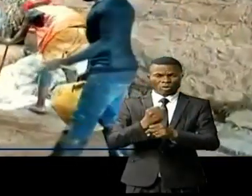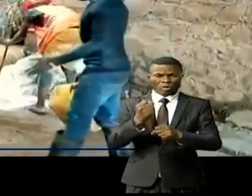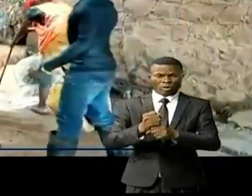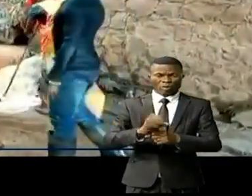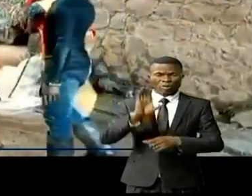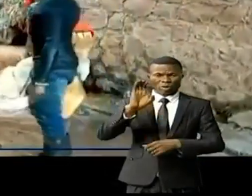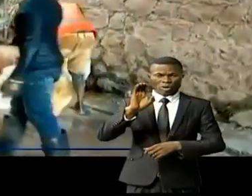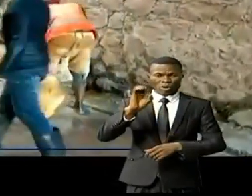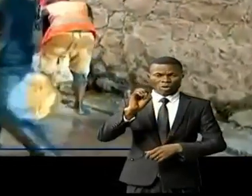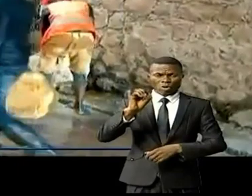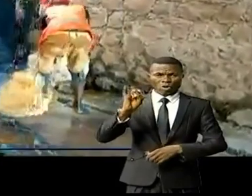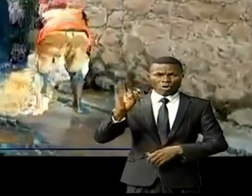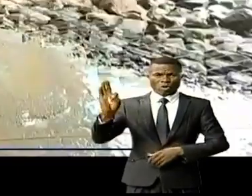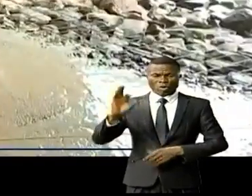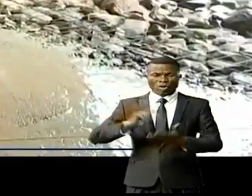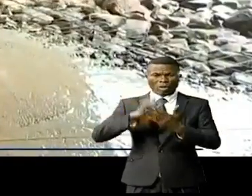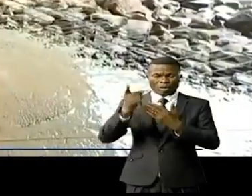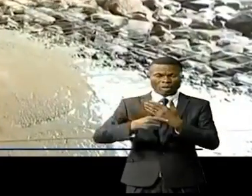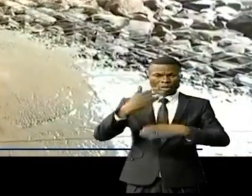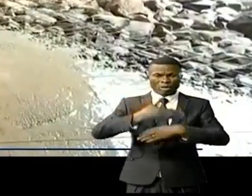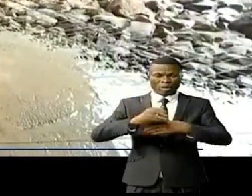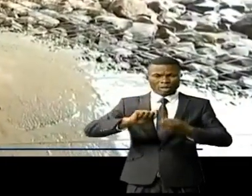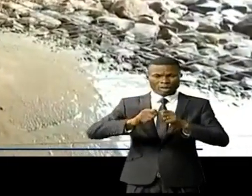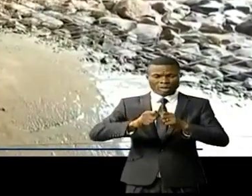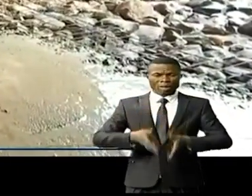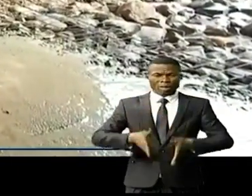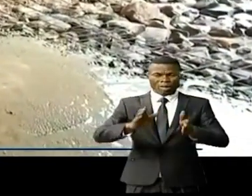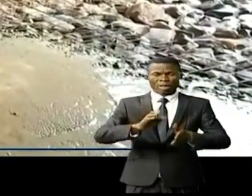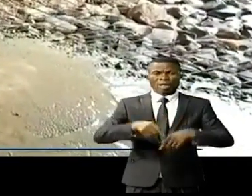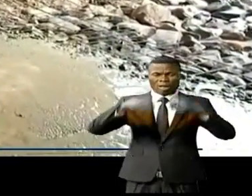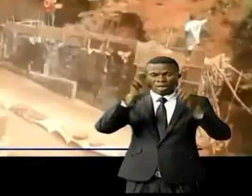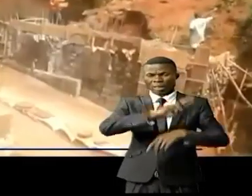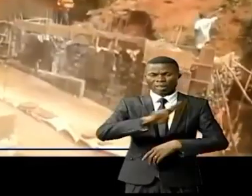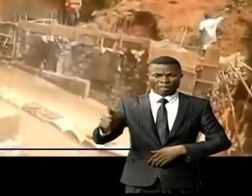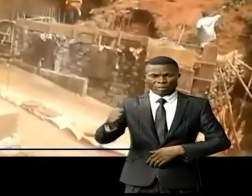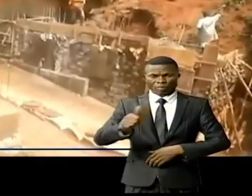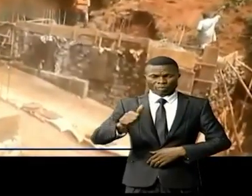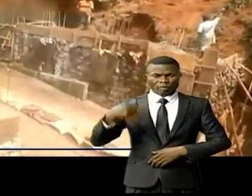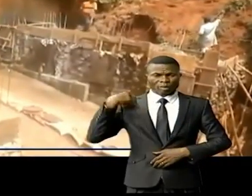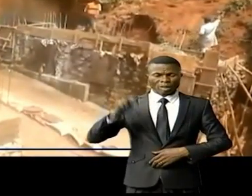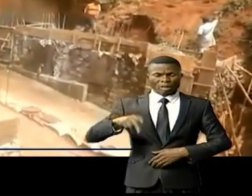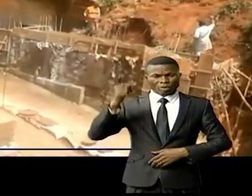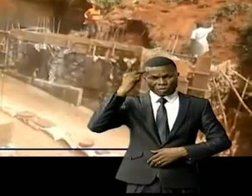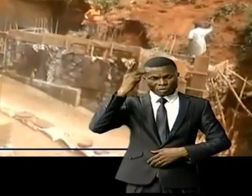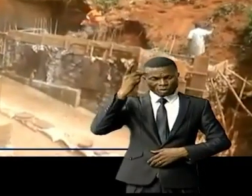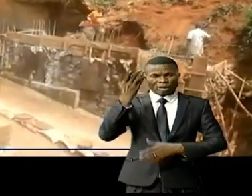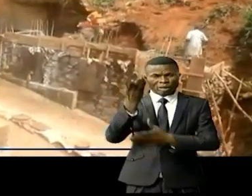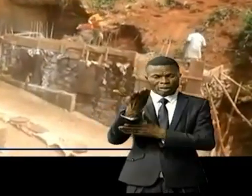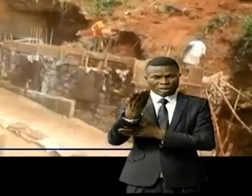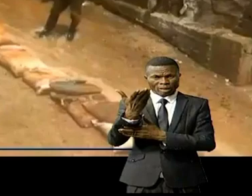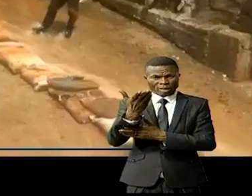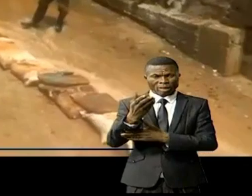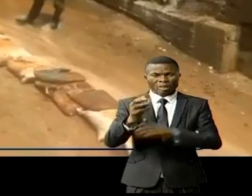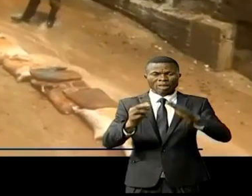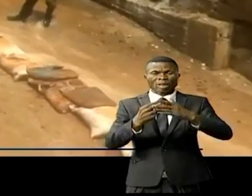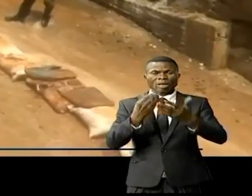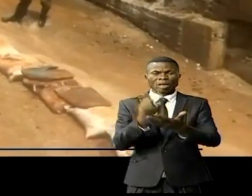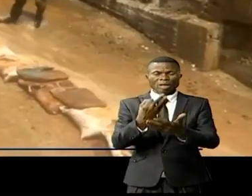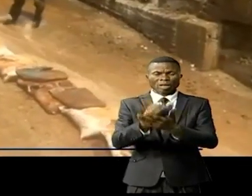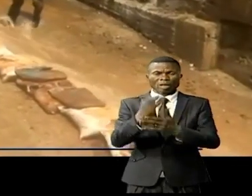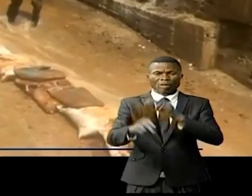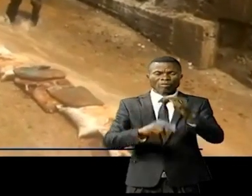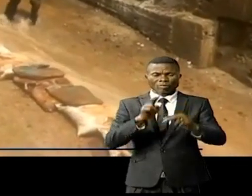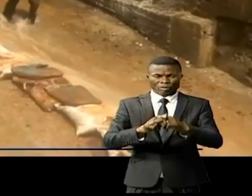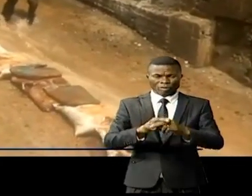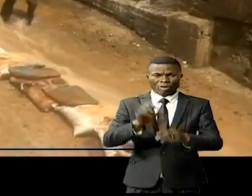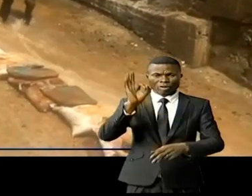routes dans le cadre du programme d'entretien routier. Année 2021, financée par le gouvernement central à travers les fonds nationaux d'entretien routier